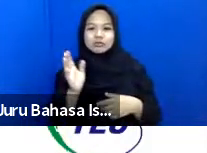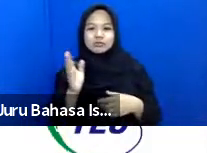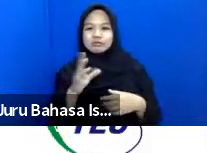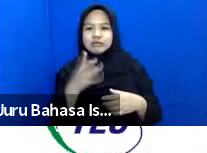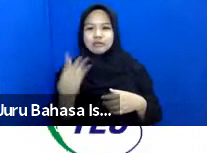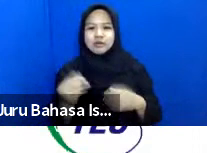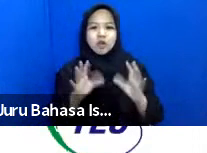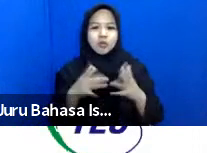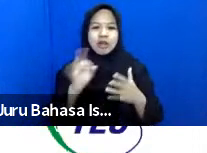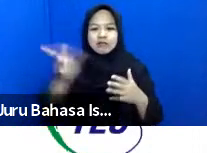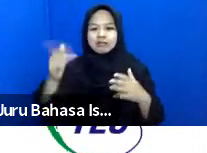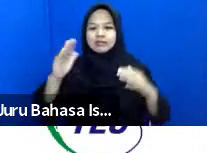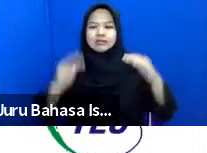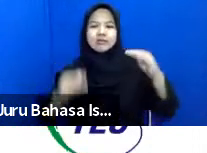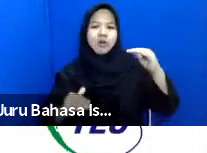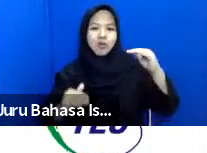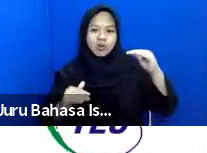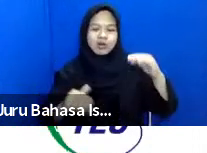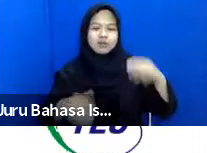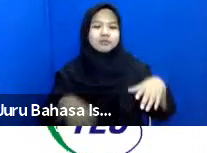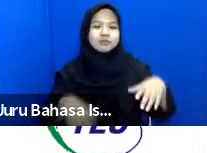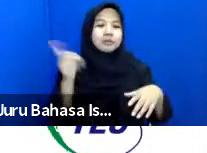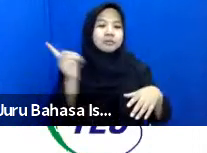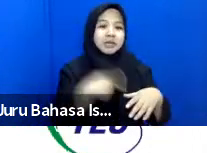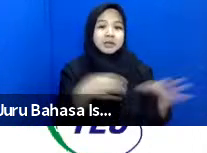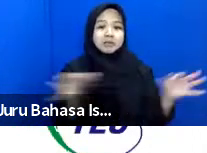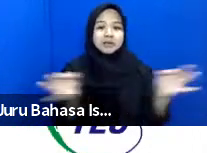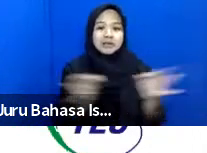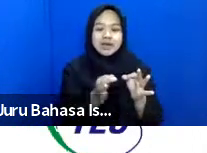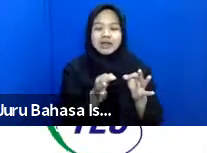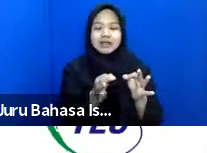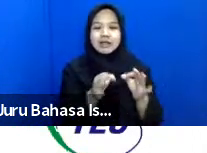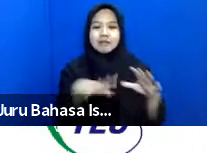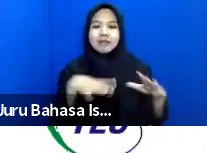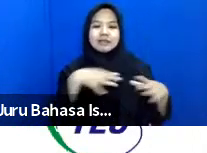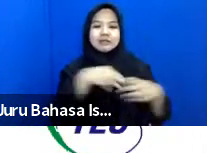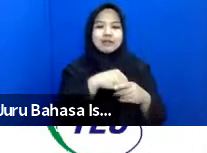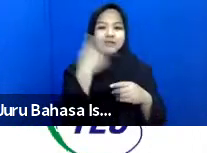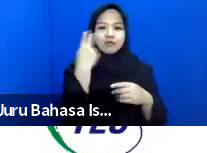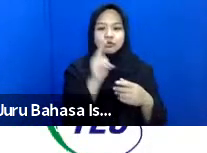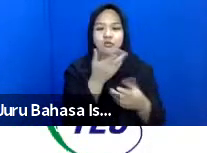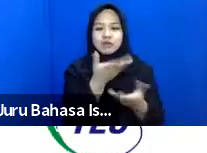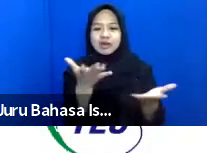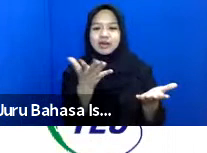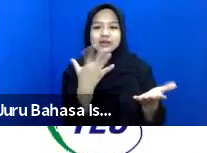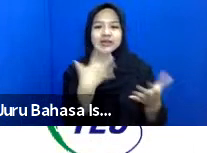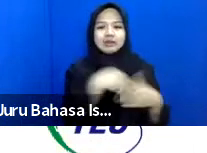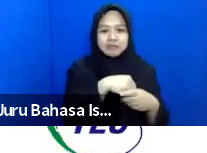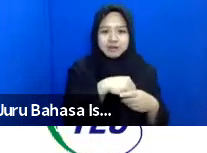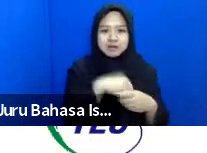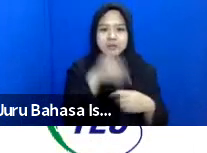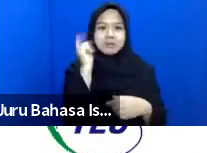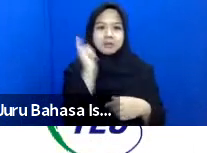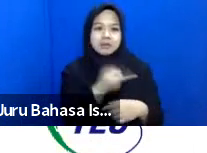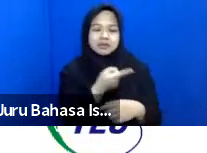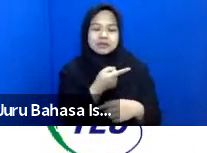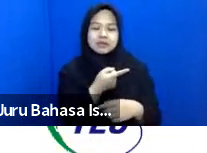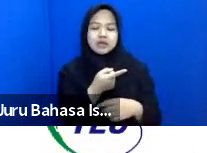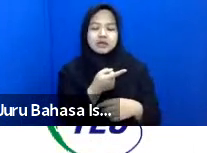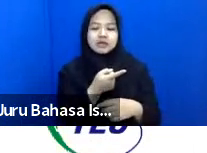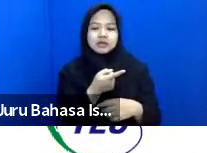kelompok lain itu dibawa kemudian gunakan pendekatan partisipatif untuk melibatkan reka memastikan